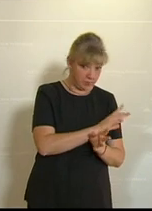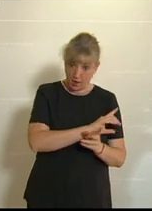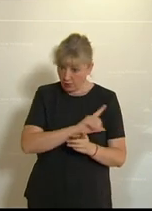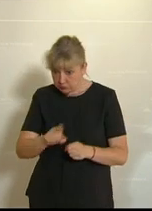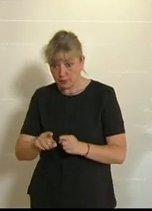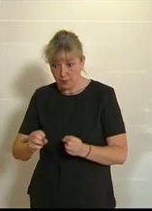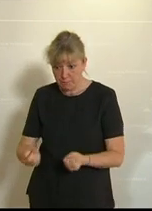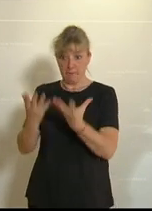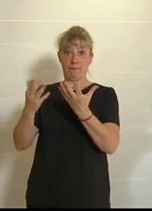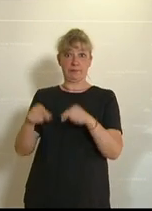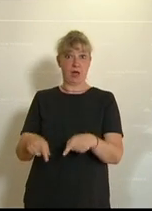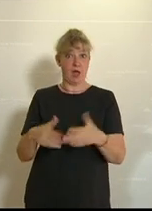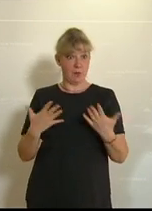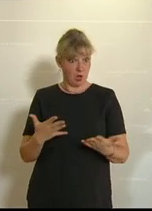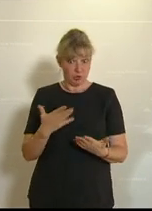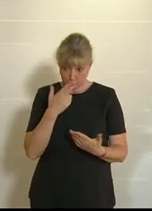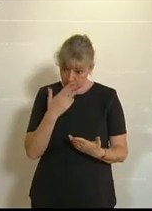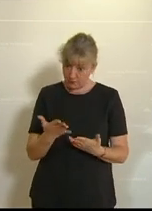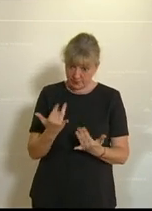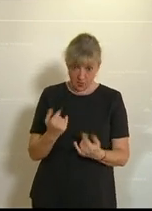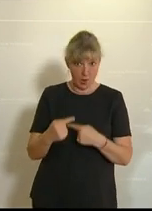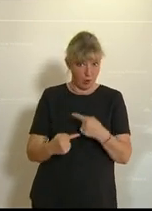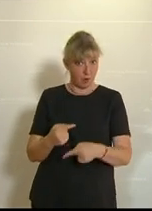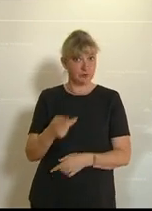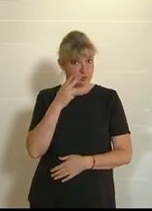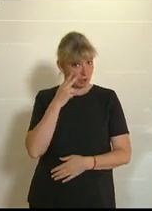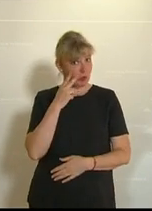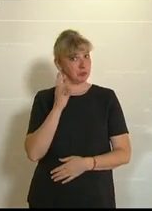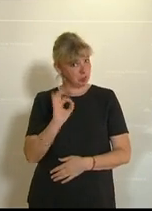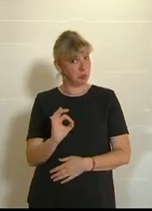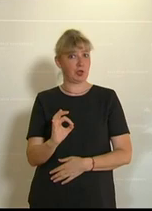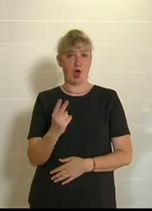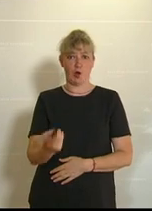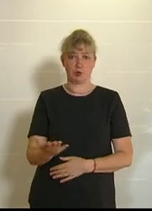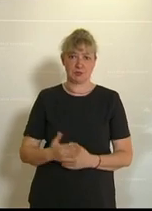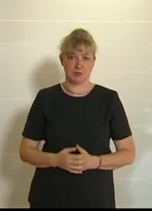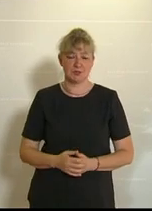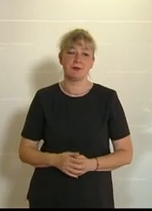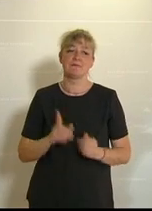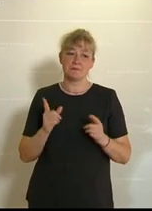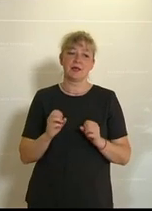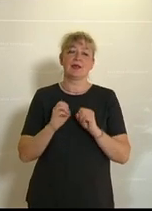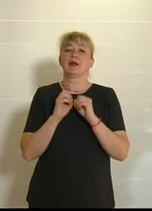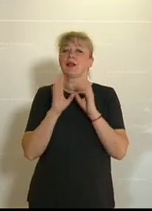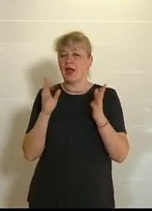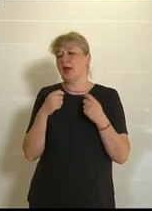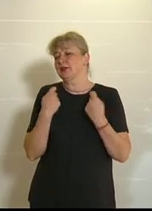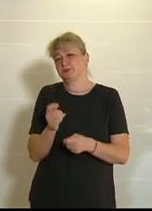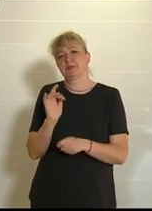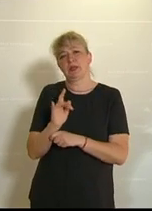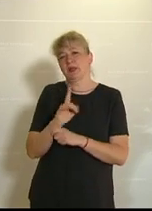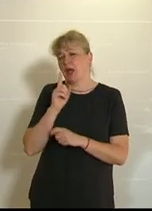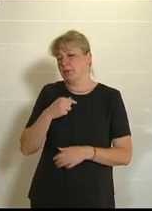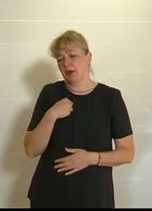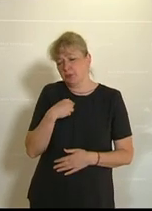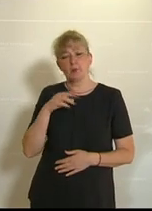Aber ich glaube, so wie es jetzt anläuft, schaut das alles schon ganz gut aus. Klar gibt es jetzt Kritik, aber ich höre jetzt zu